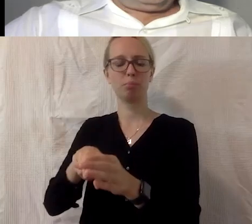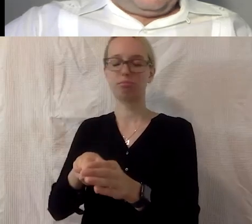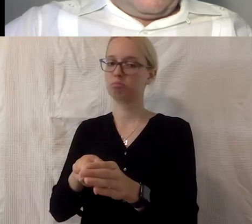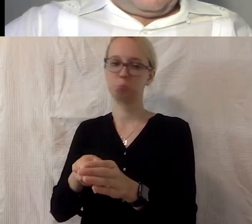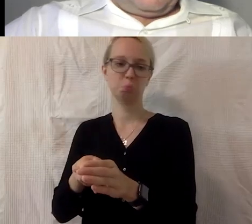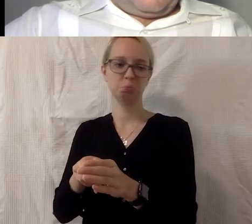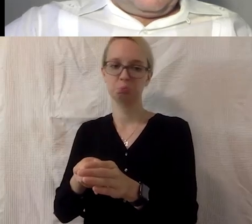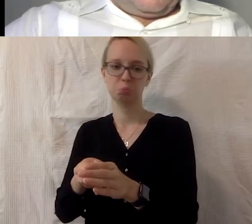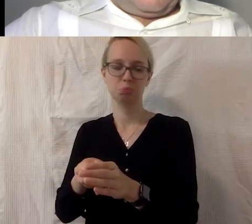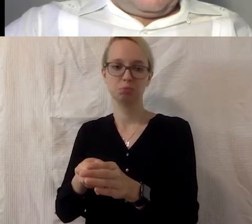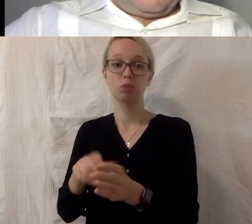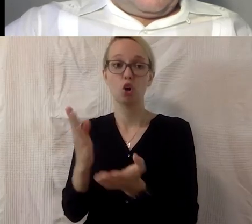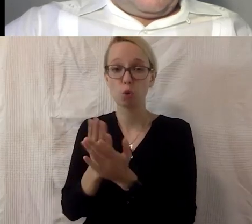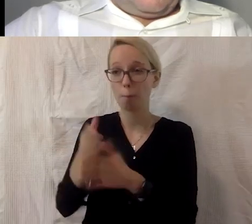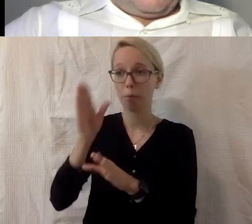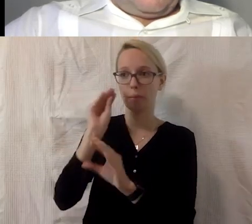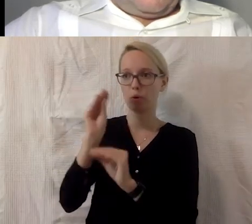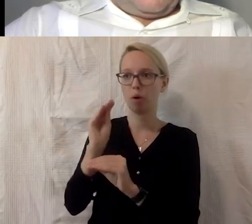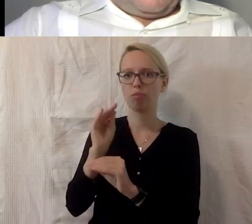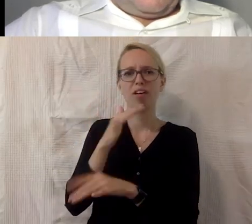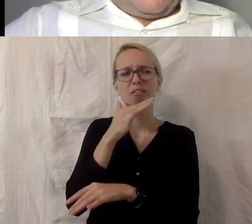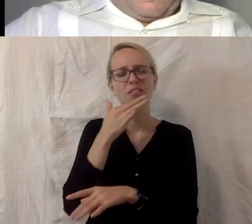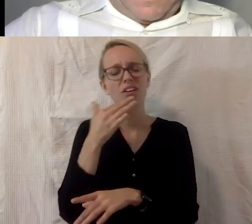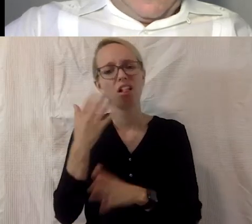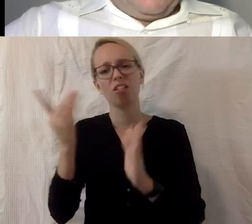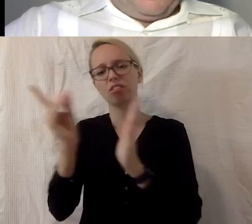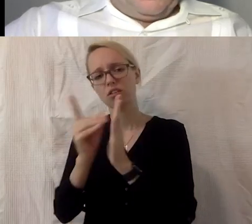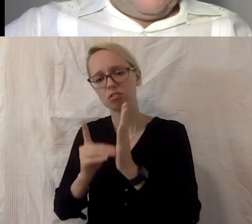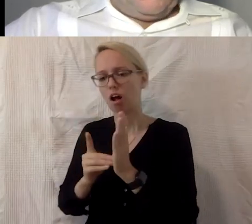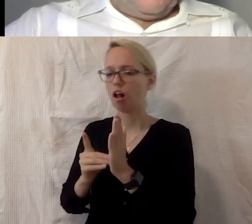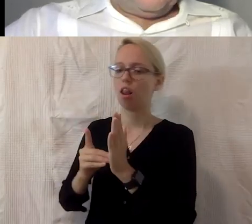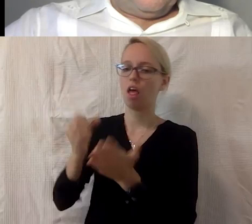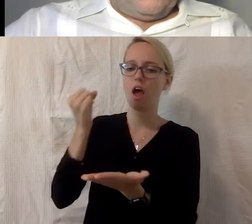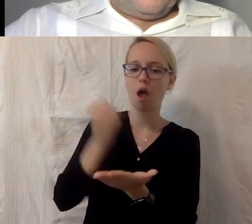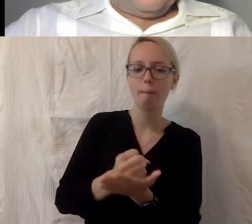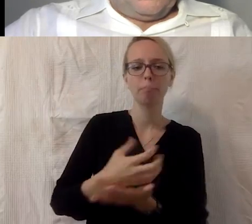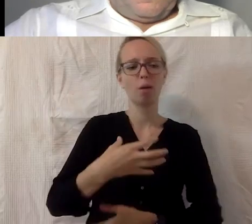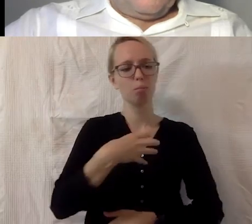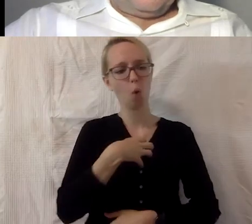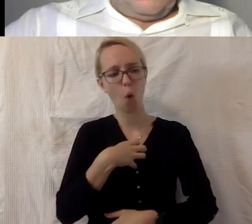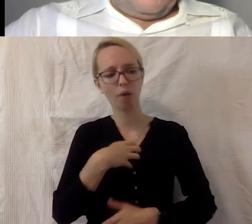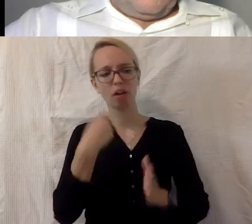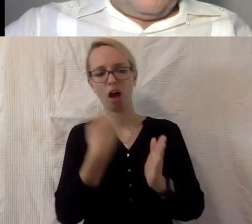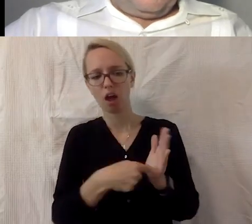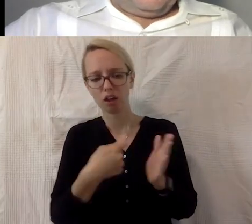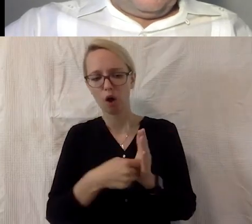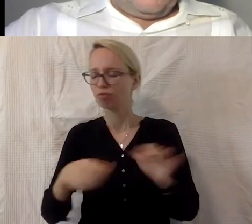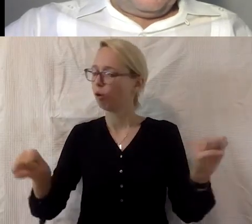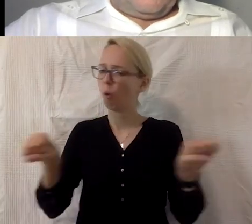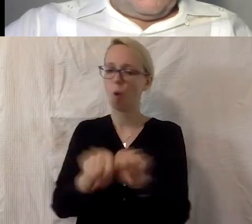man hat es ja gemerkt, vieles fand nur noch digital statt, Ämter und Behörden schlossen, eingekauft wird nur noch online bei